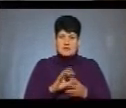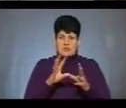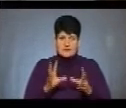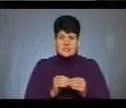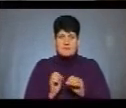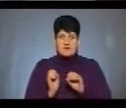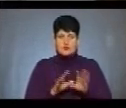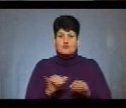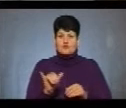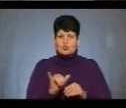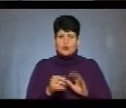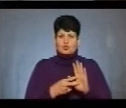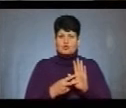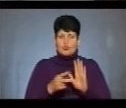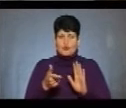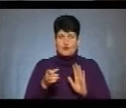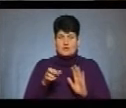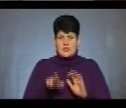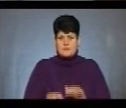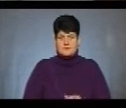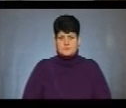у суботу 7 грудня волонтерам.